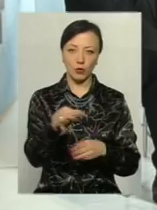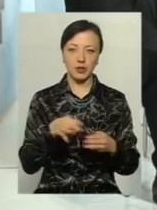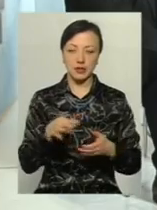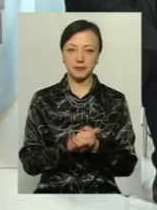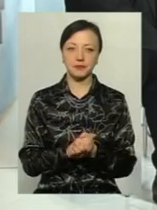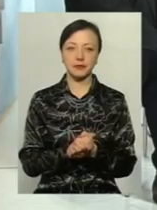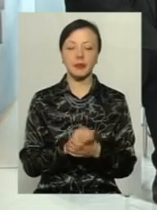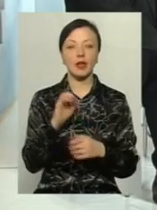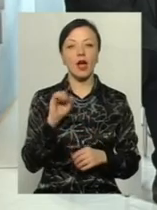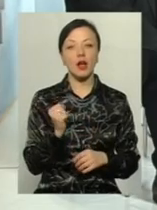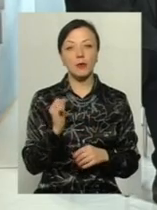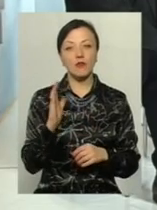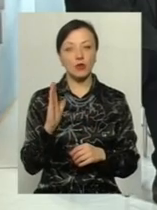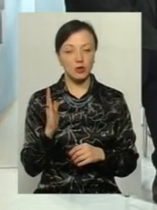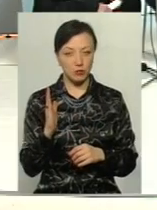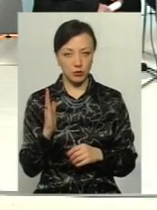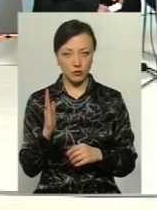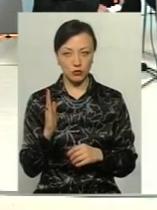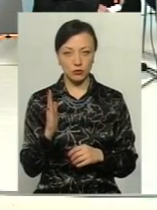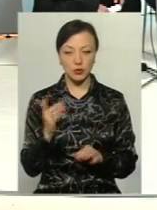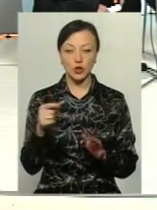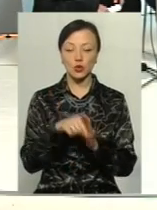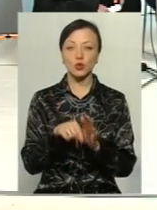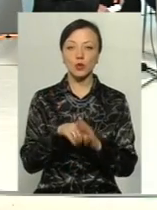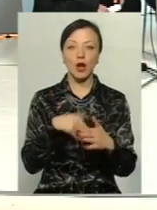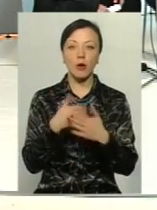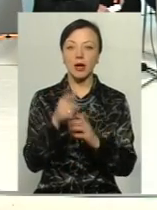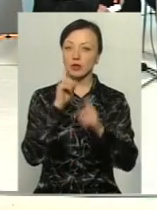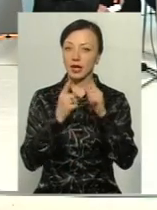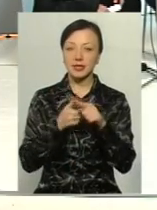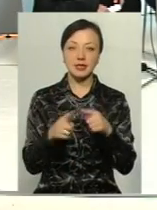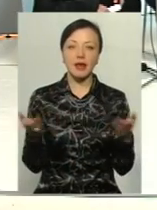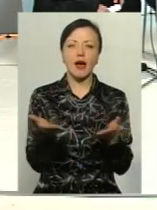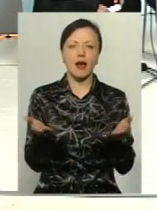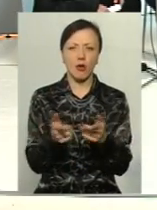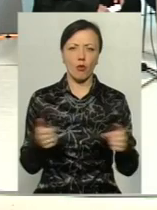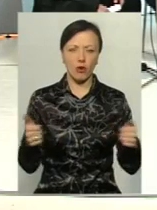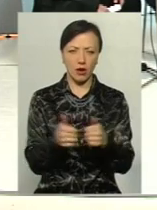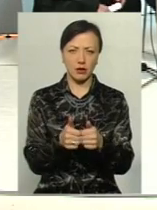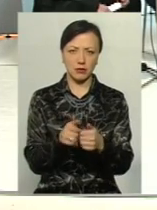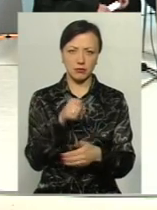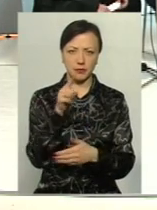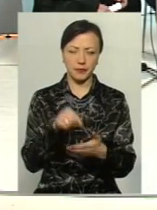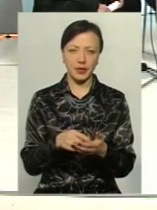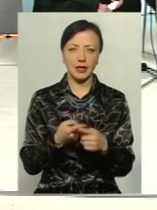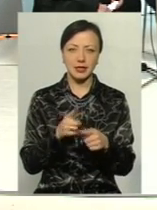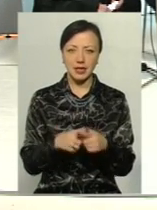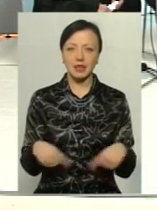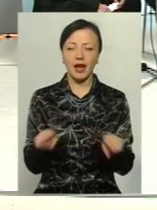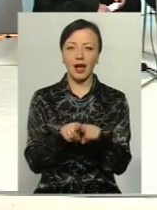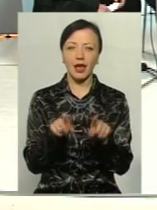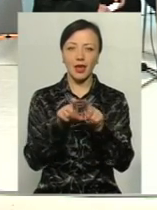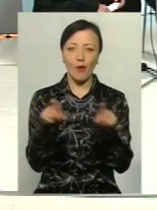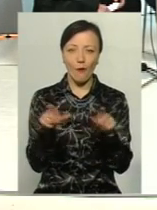Аліма Володимировичу, суть громадської ради – це який орган? Це такий орган,